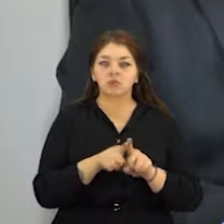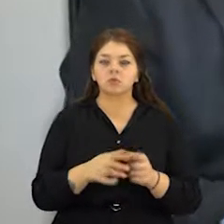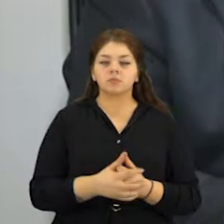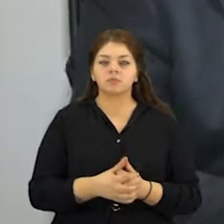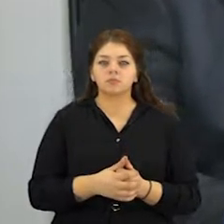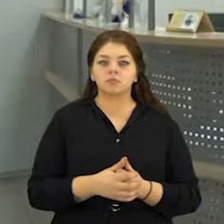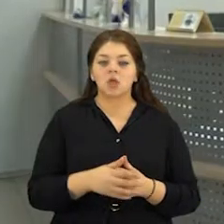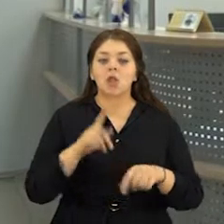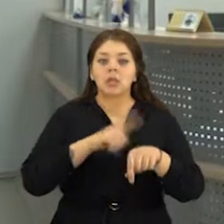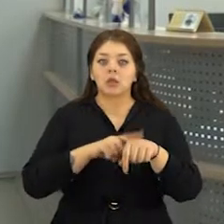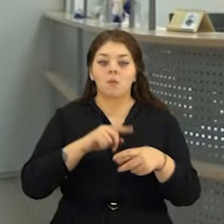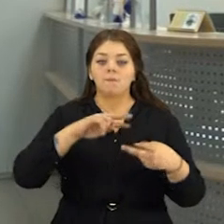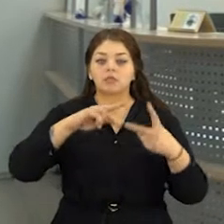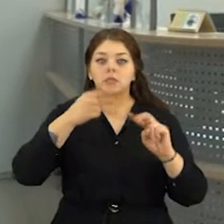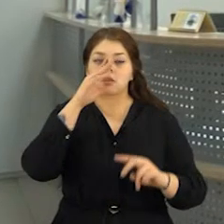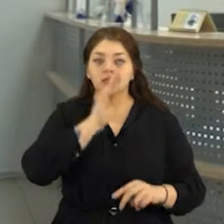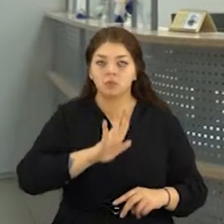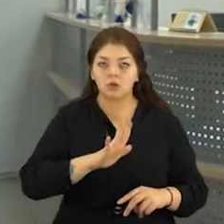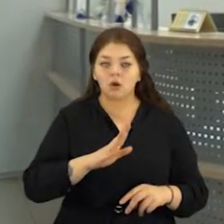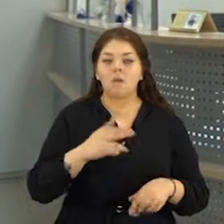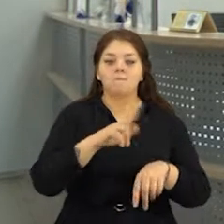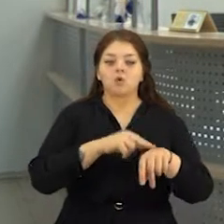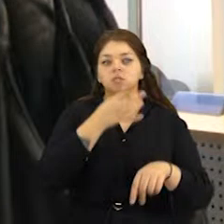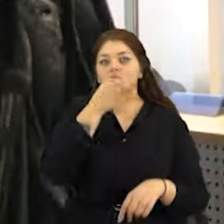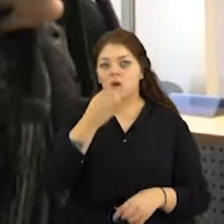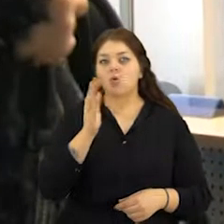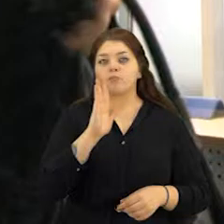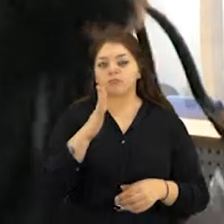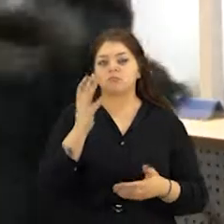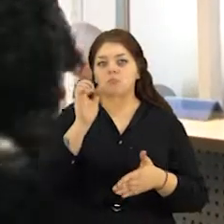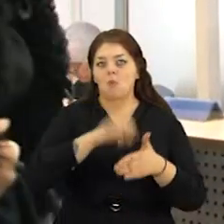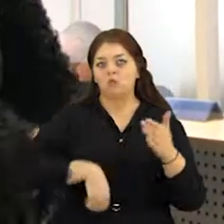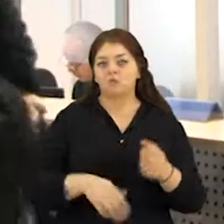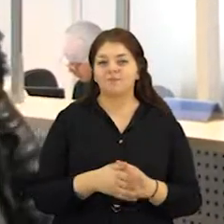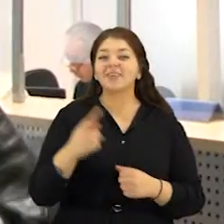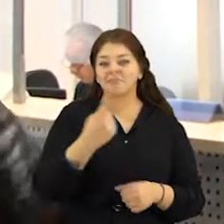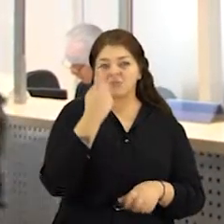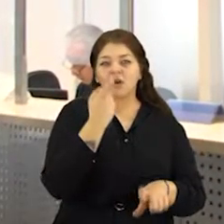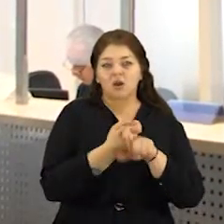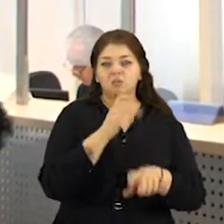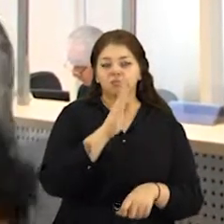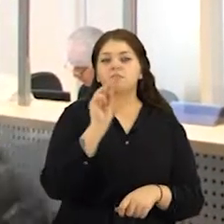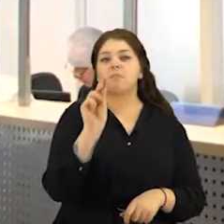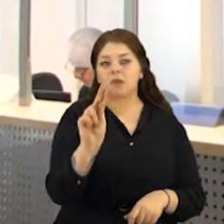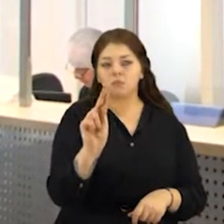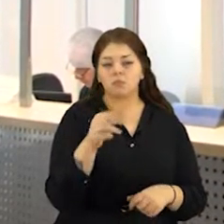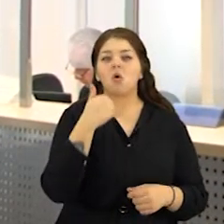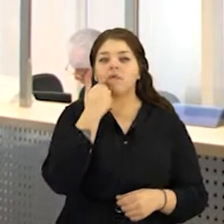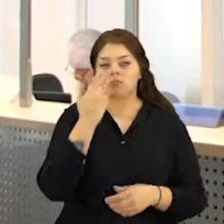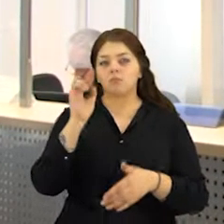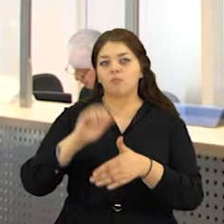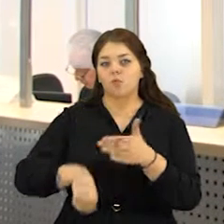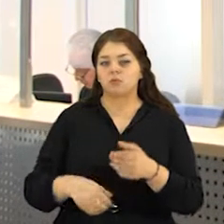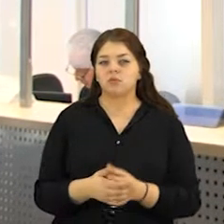kategorijamis. Laikų nepasikeitus vairuotojo pažymėjimo pasakėlių policijos grėsia atsakomybė. Tiesa, pirmą kartą tik įspėjimas.